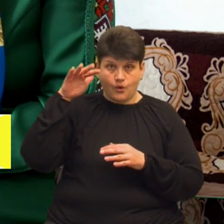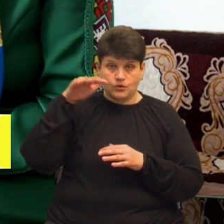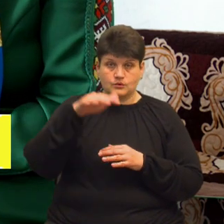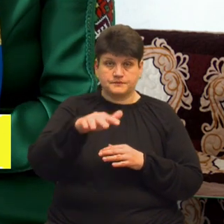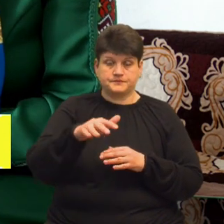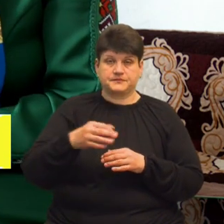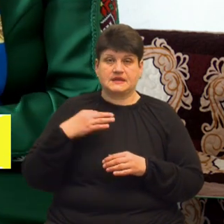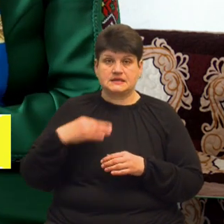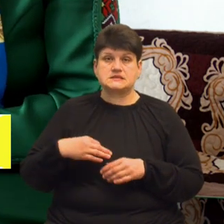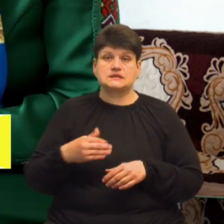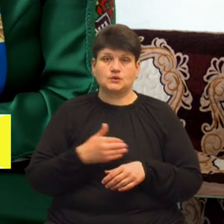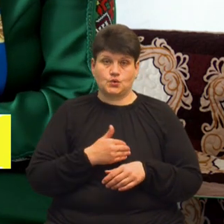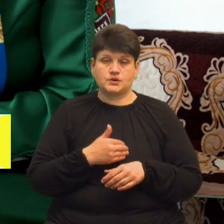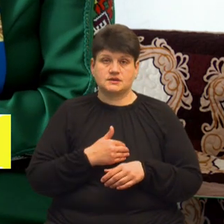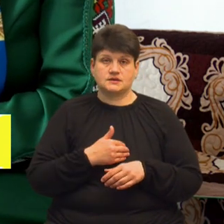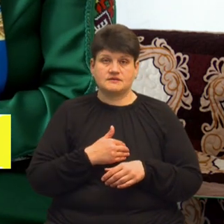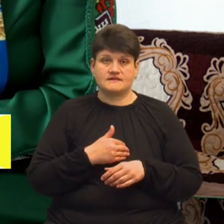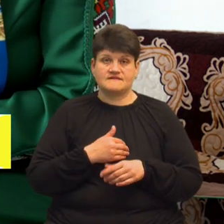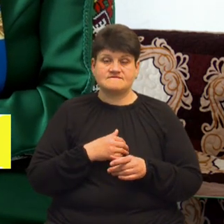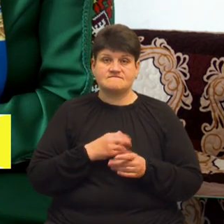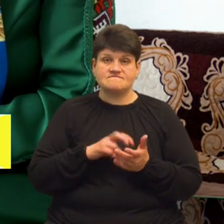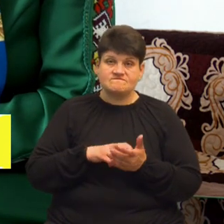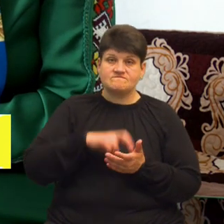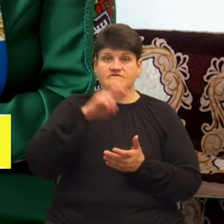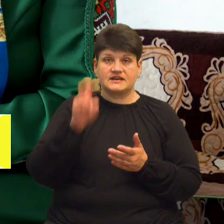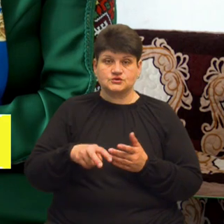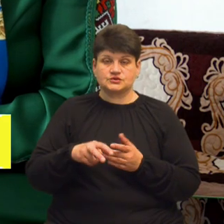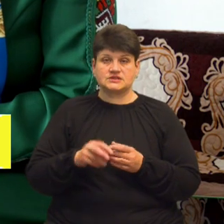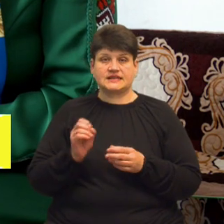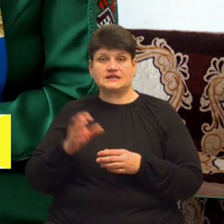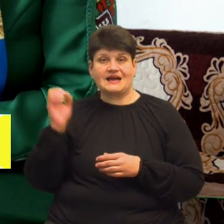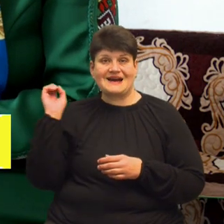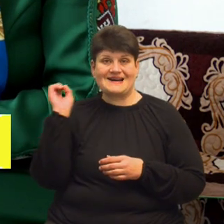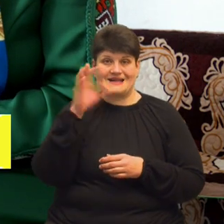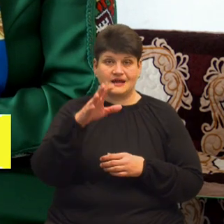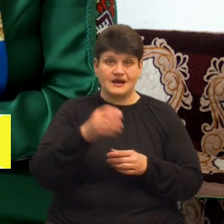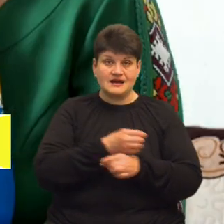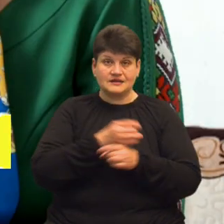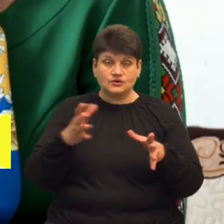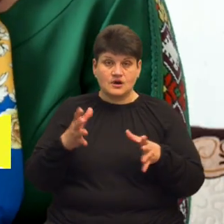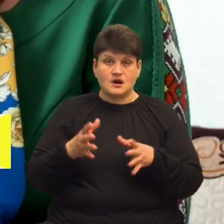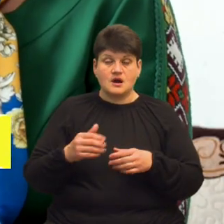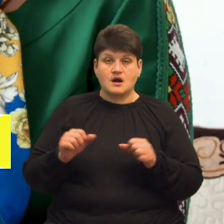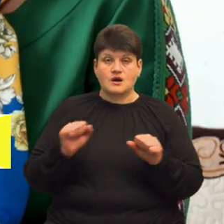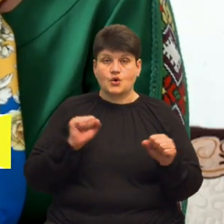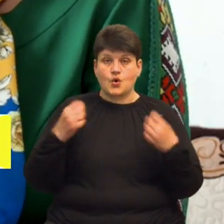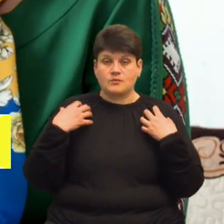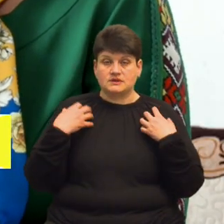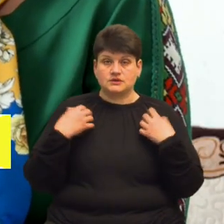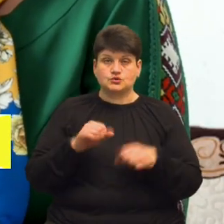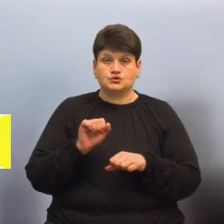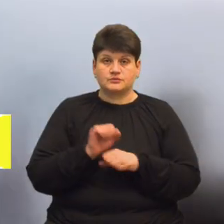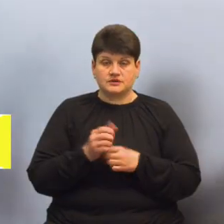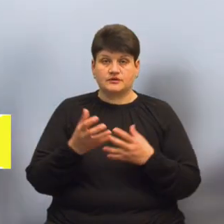вискочити з того окопа, кинути гранату, знаєте, але командир його зупинив. Він отримав контузію і